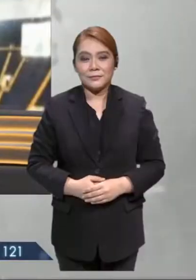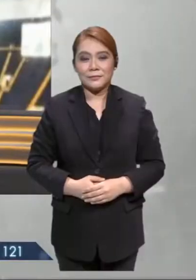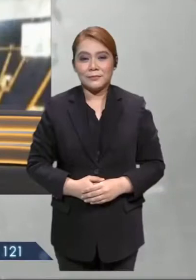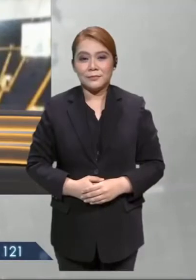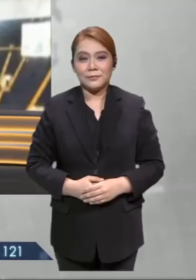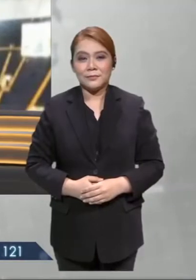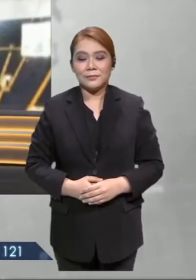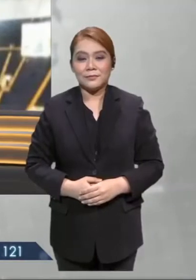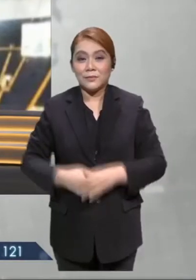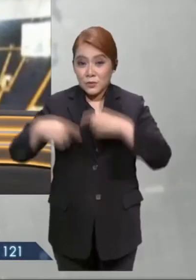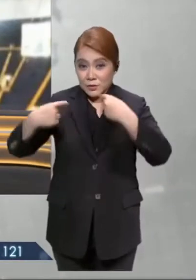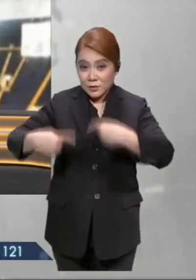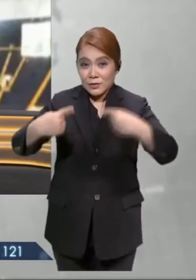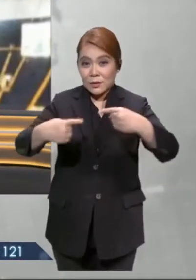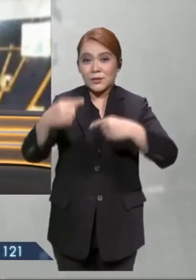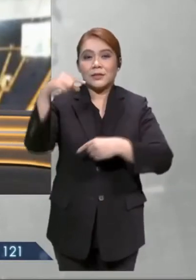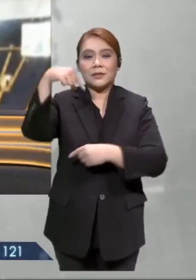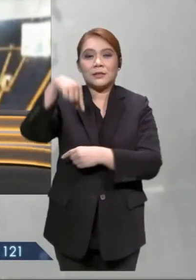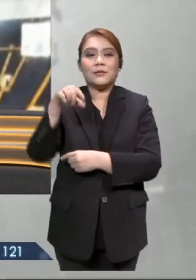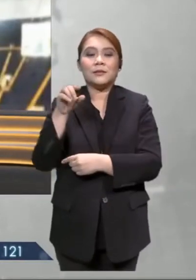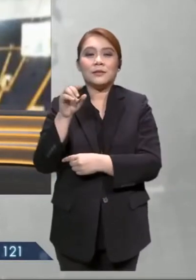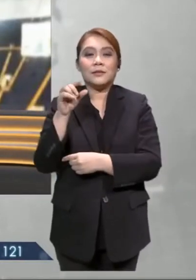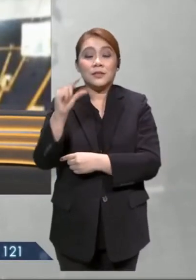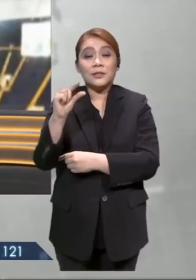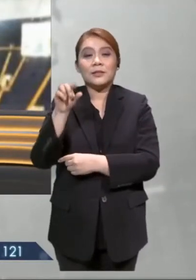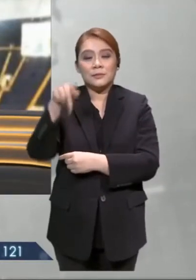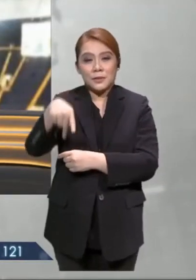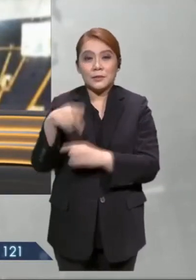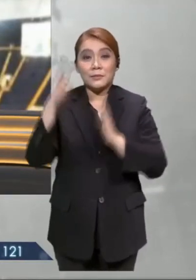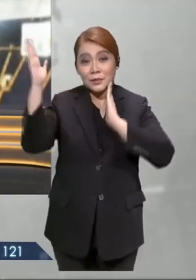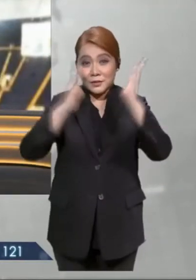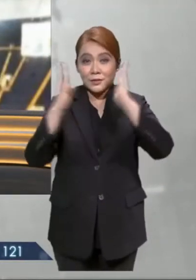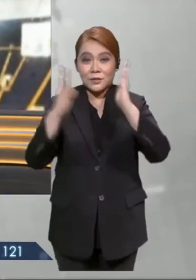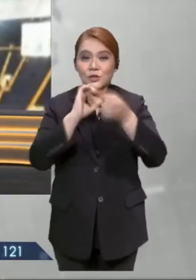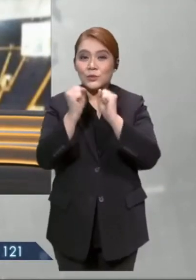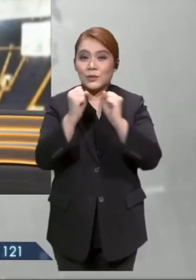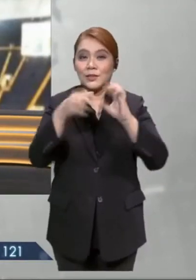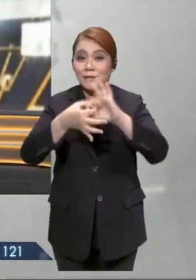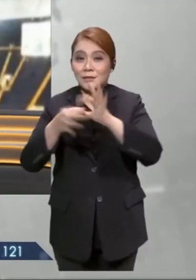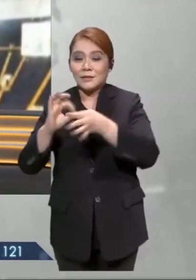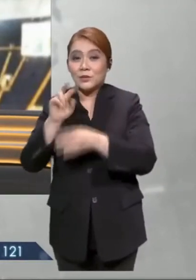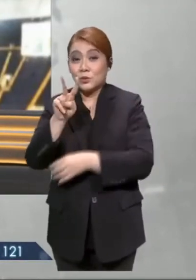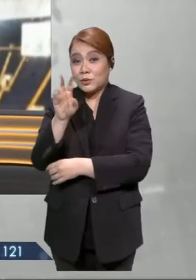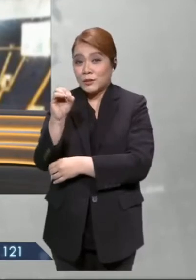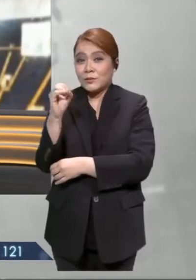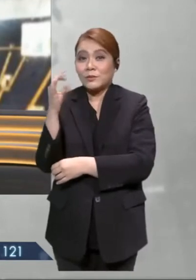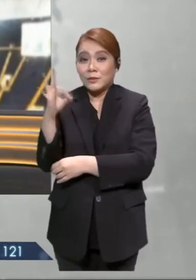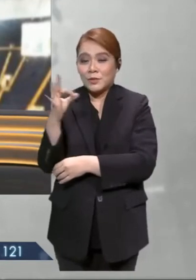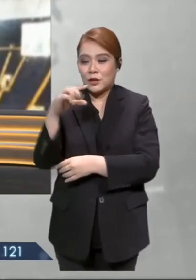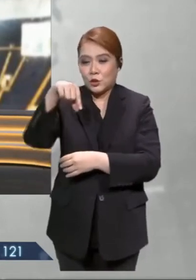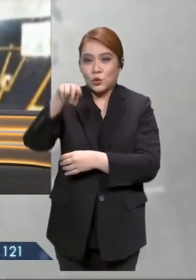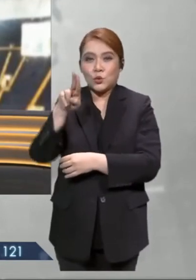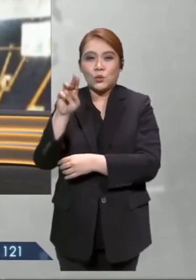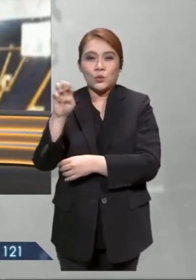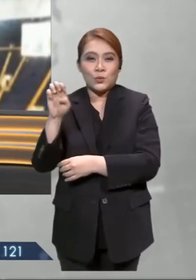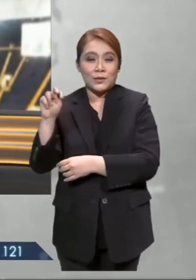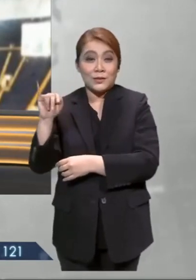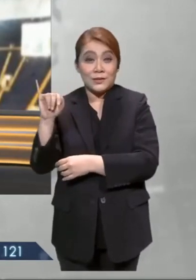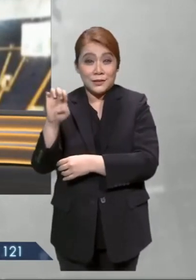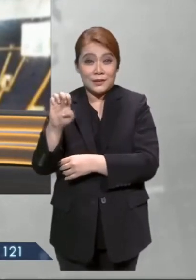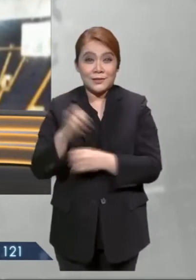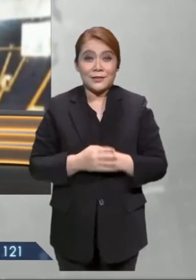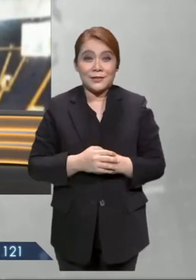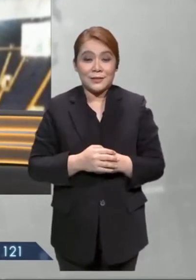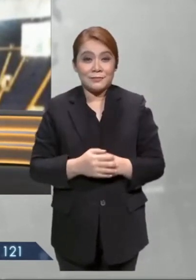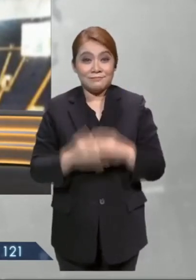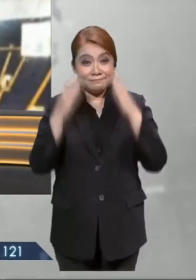Keduaan olahraga Grand Prix GP Malaysia, pemenang pingat kanser Sukansi 2019, KUNI Tingkong Ni, mencudik tumpuan pada